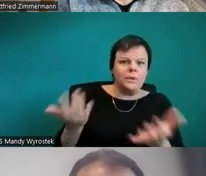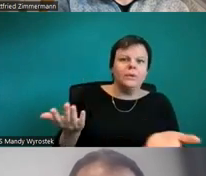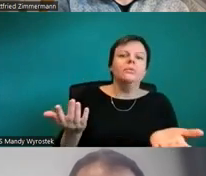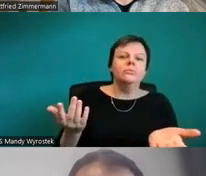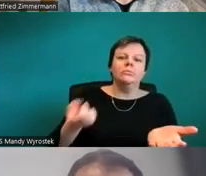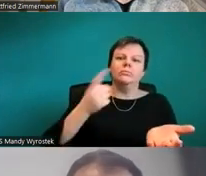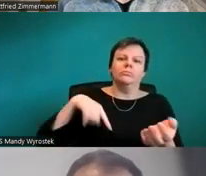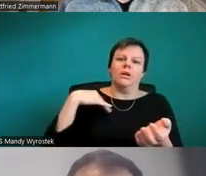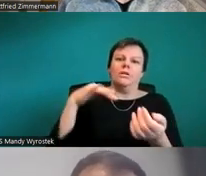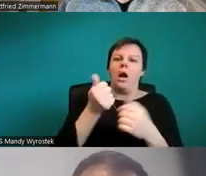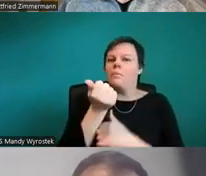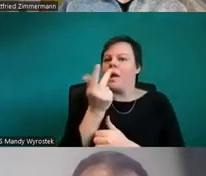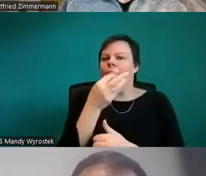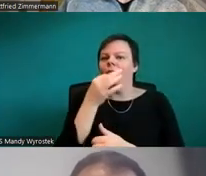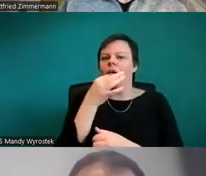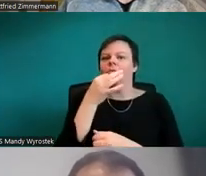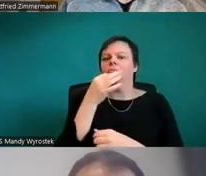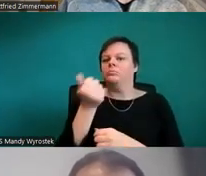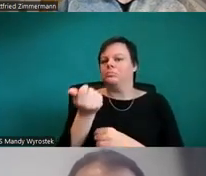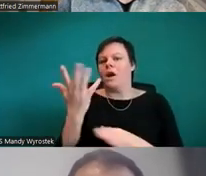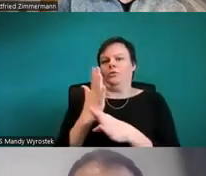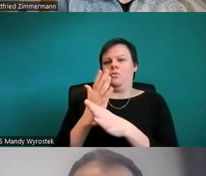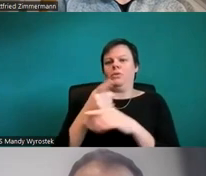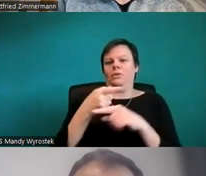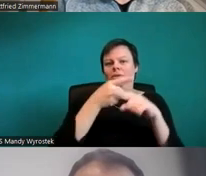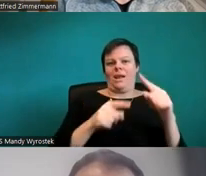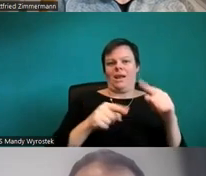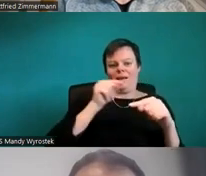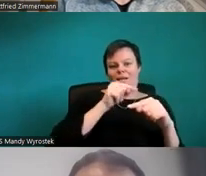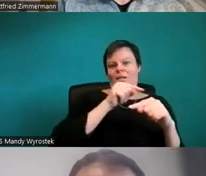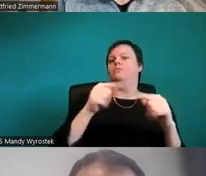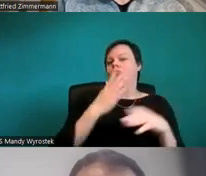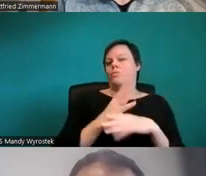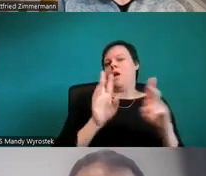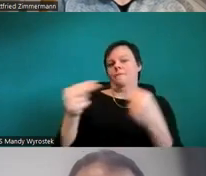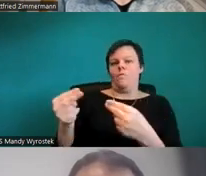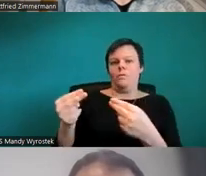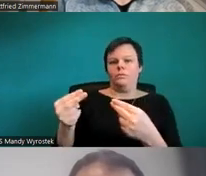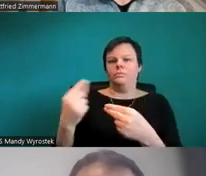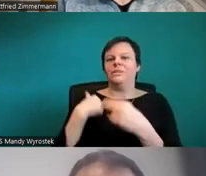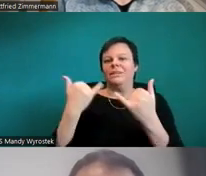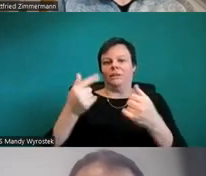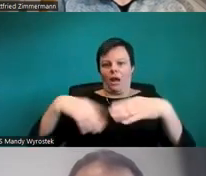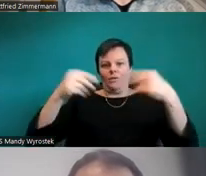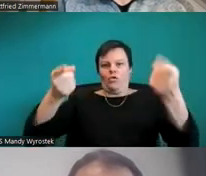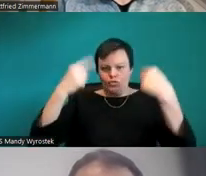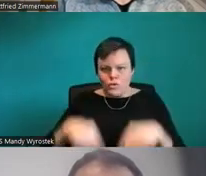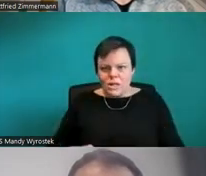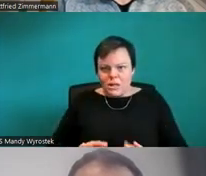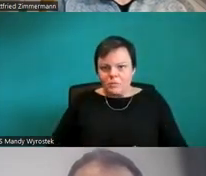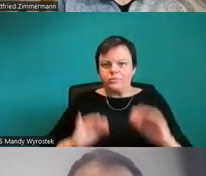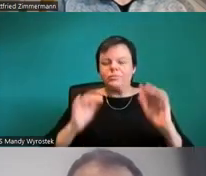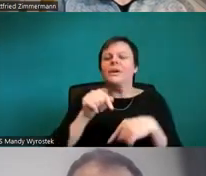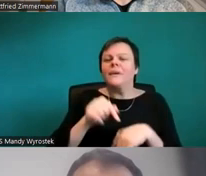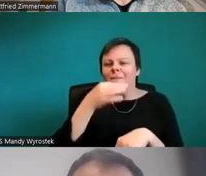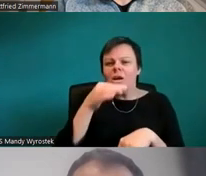zum Teil beantwortet. Ich fange von unten an. Also da war die Frage, wenn man die